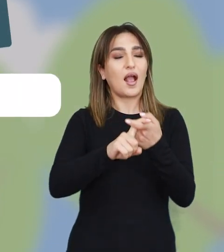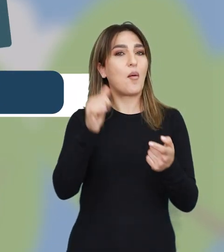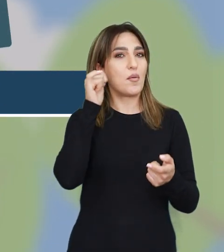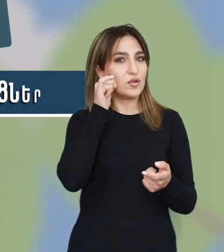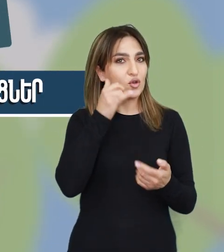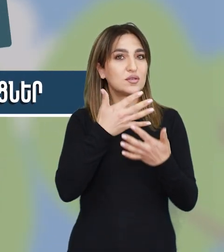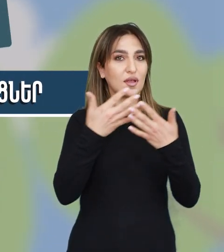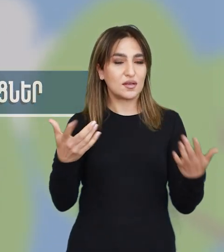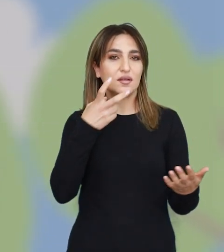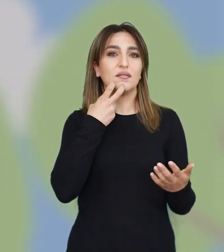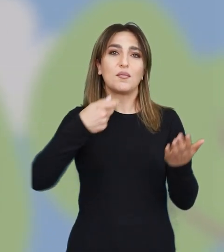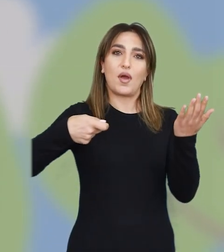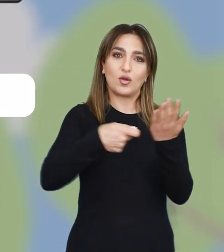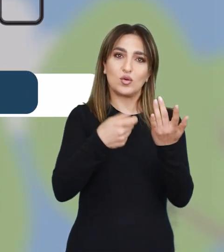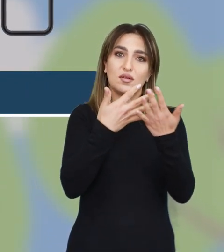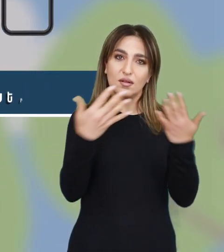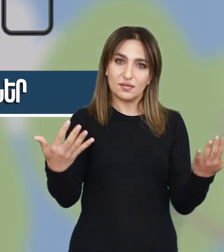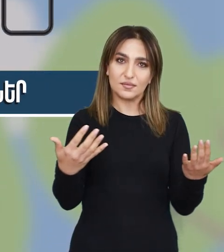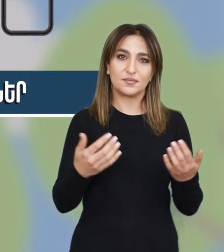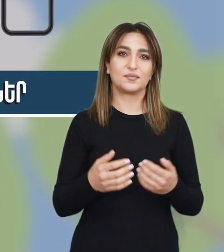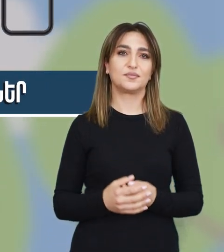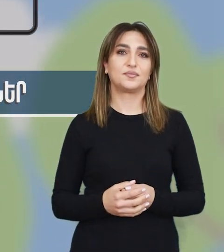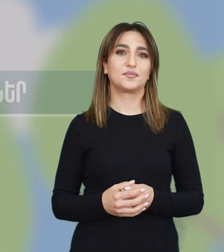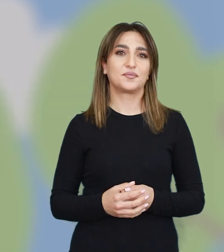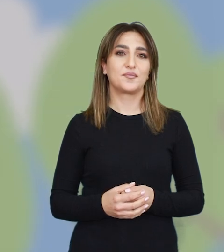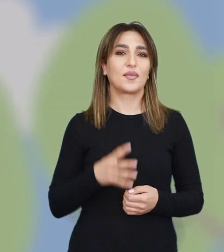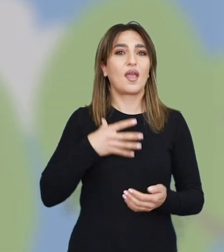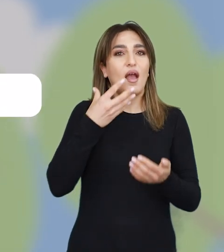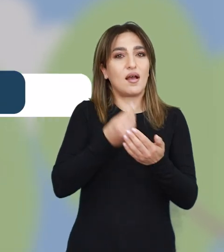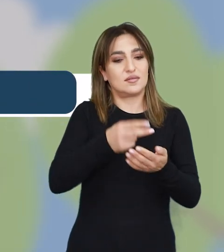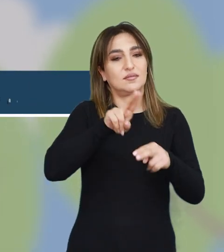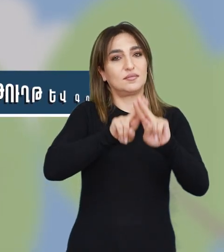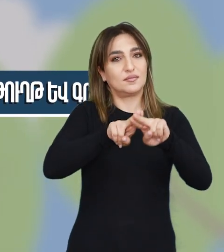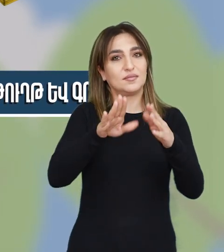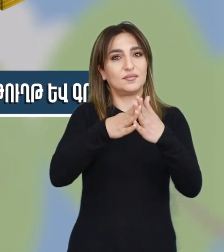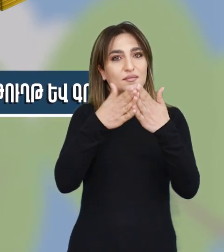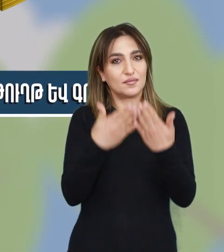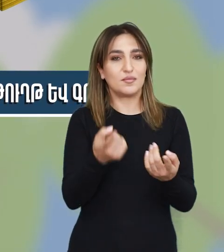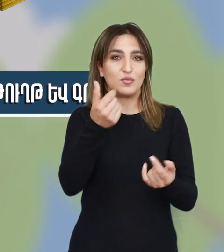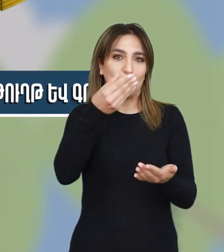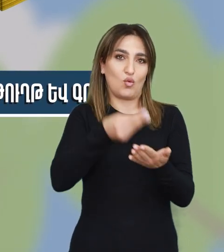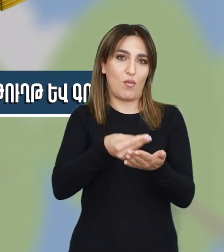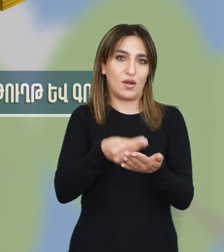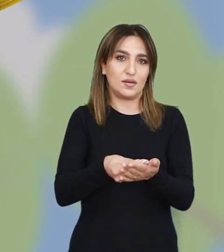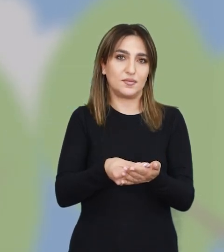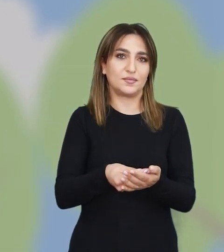միջոցներ, մարդկոցների վերալից կավորման վարագաներ, անձը հաստատող պաստաթուղթ որոշակի